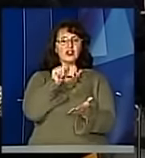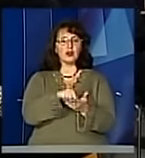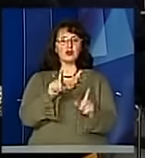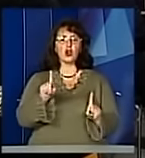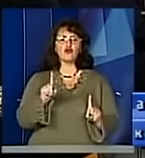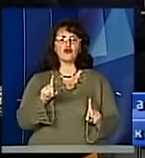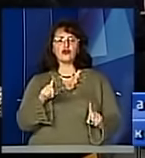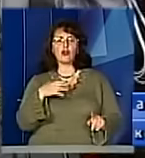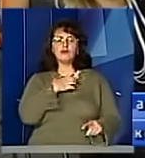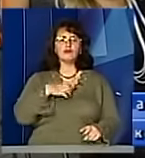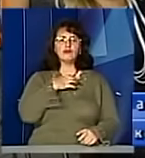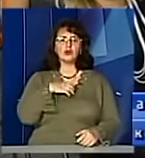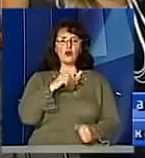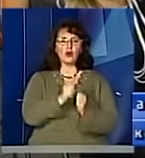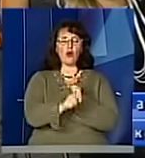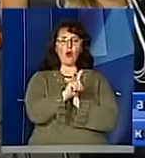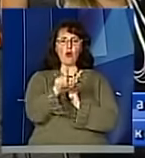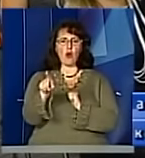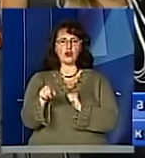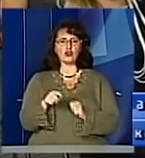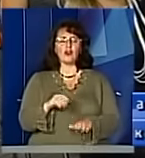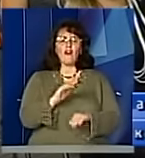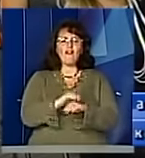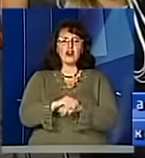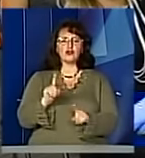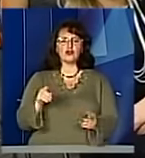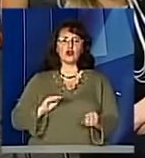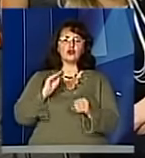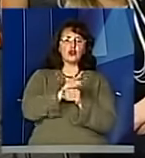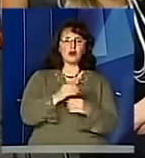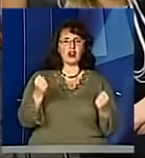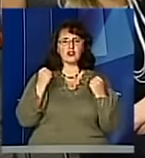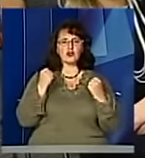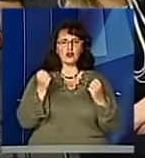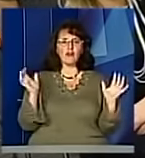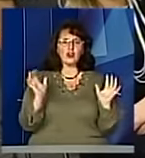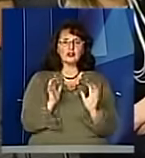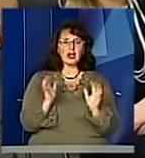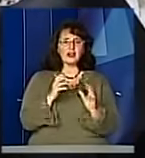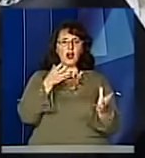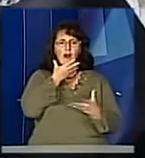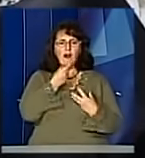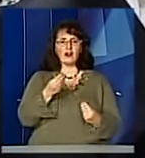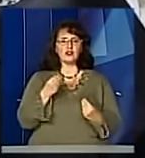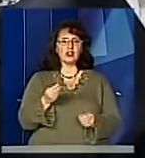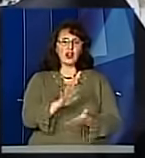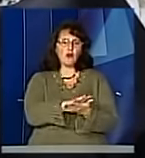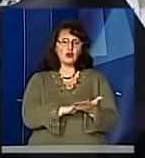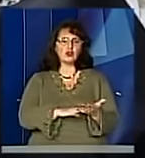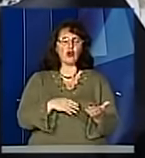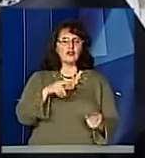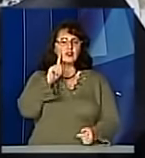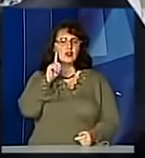турбують кожного. Головні фактори, що додають здоров'я, протидіють хворобам та зберігають красу. Як продовжити молодість без ліків та